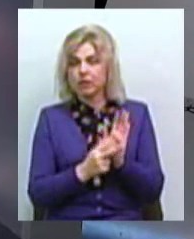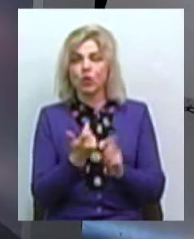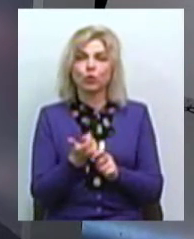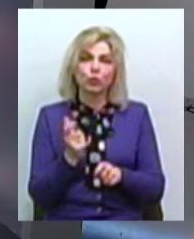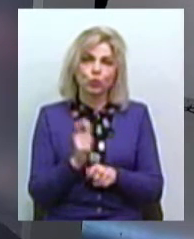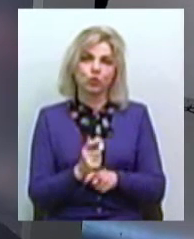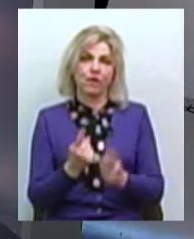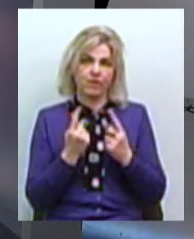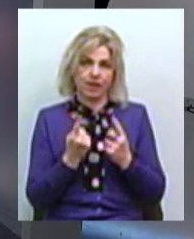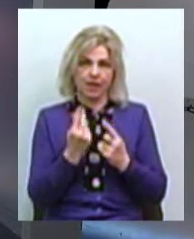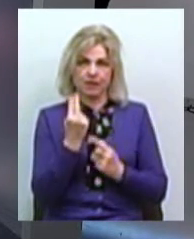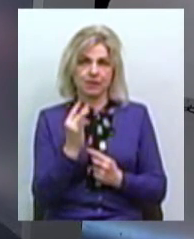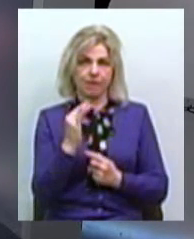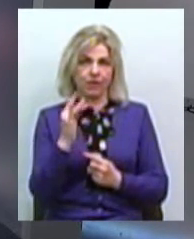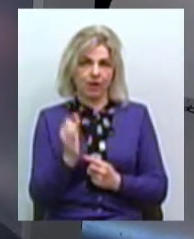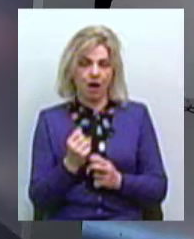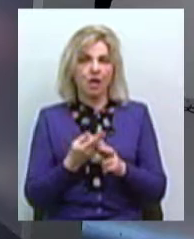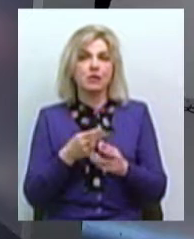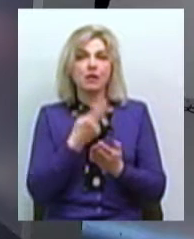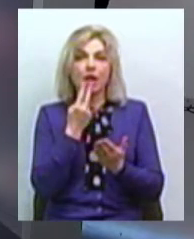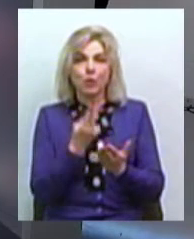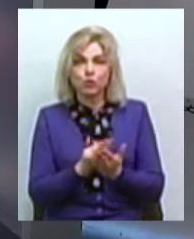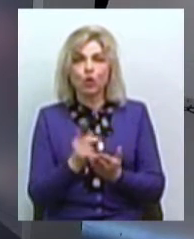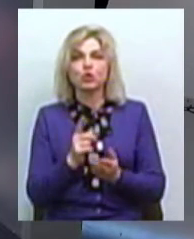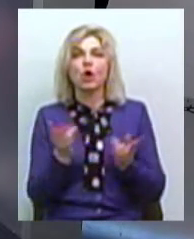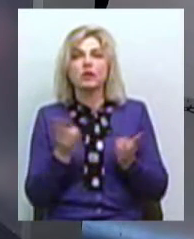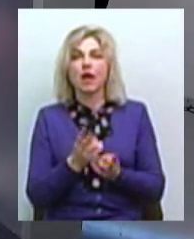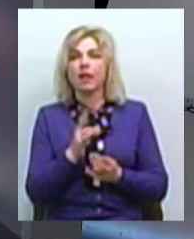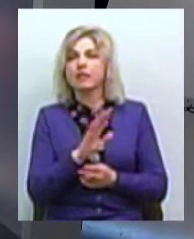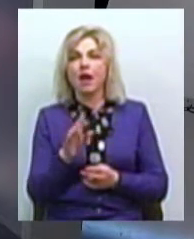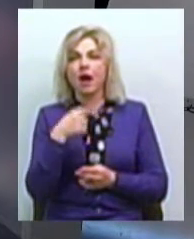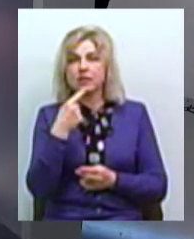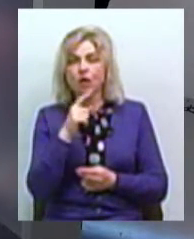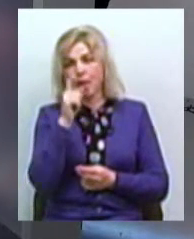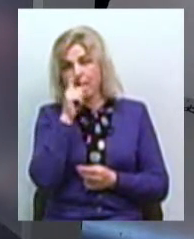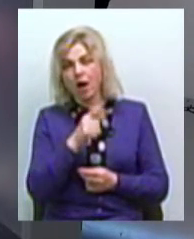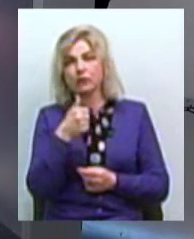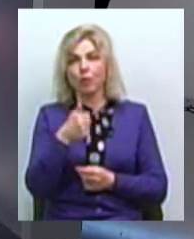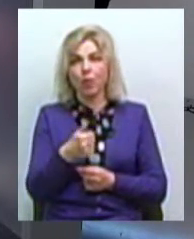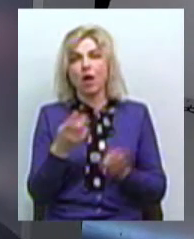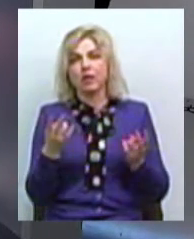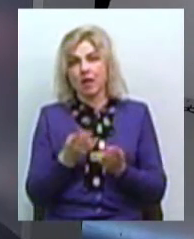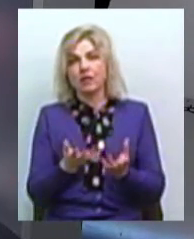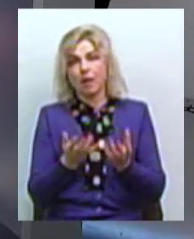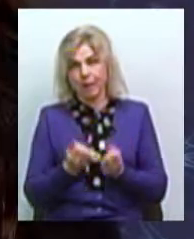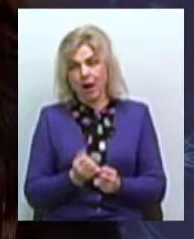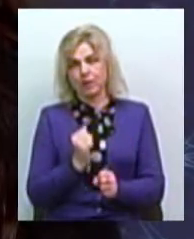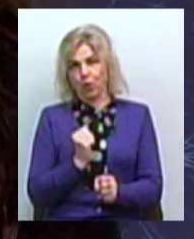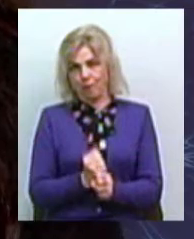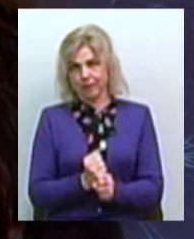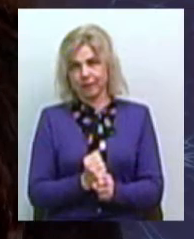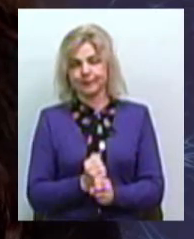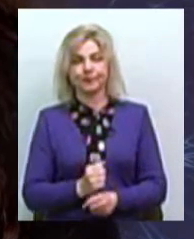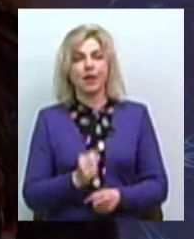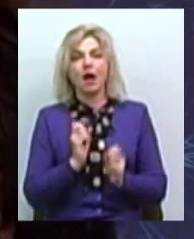велика цифра, і це дійсно демонструє те, що потрібно не казати, що погано, що непогано, потрібно просто брати і робити. Тому що, наприклад,